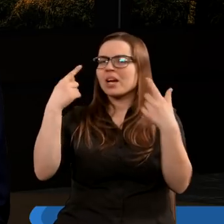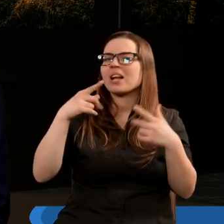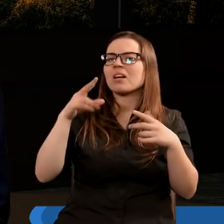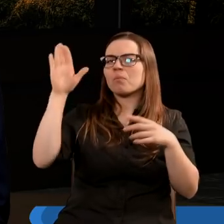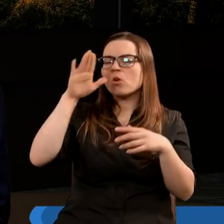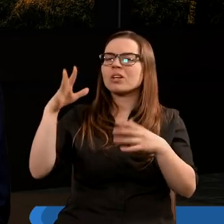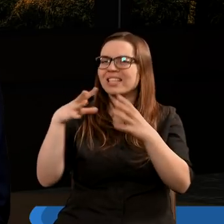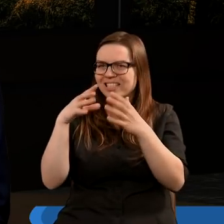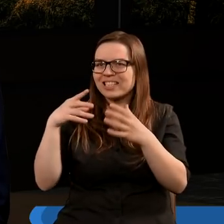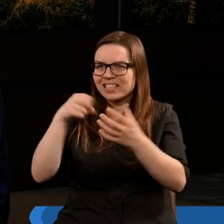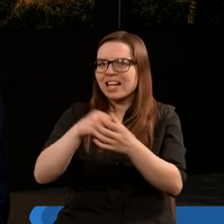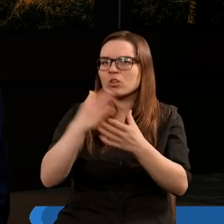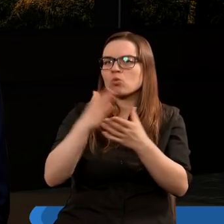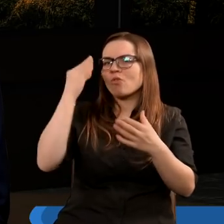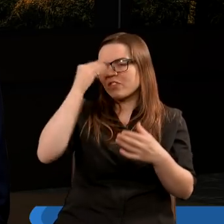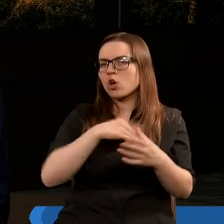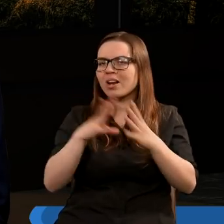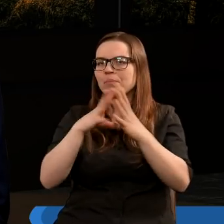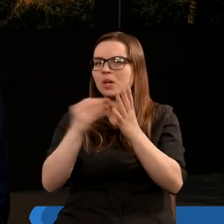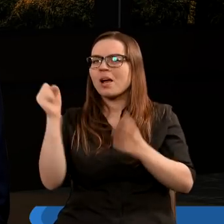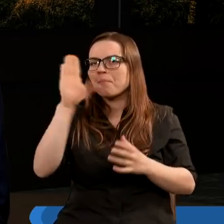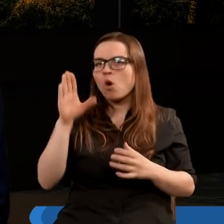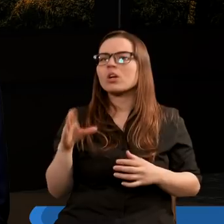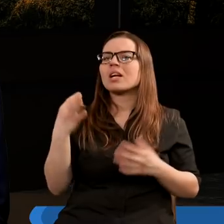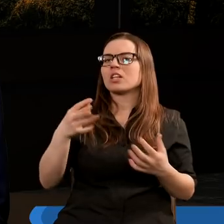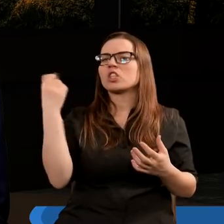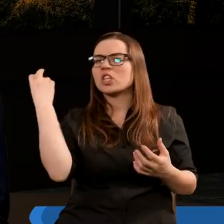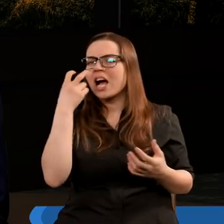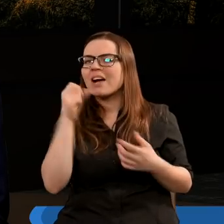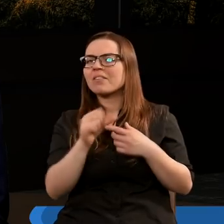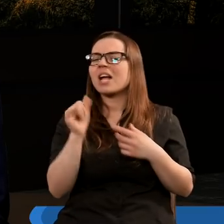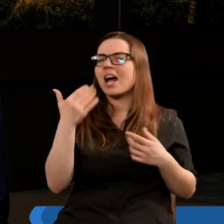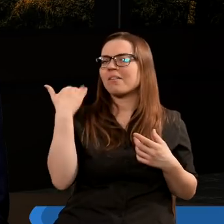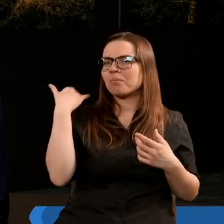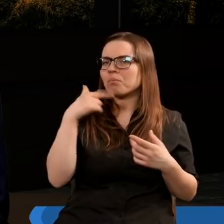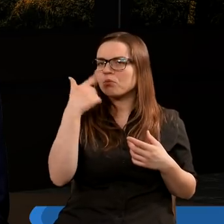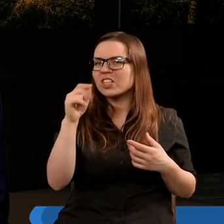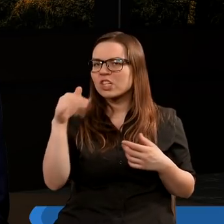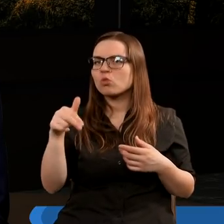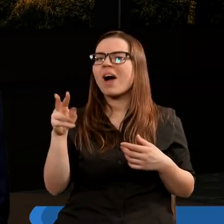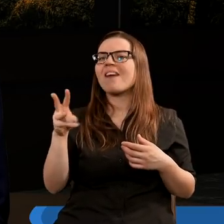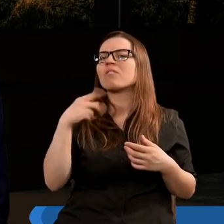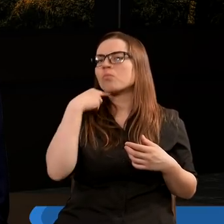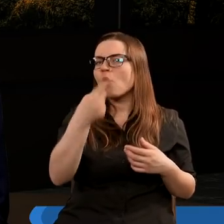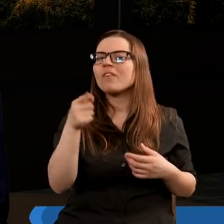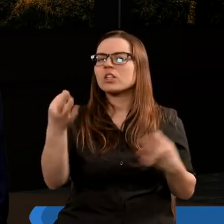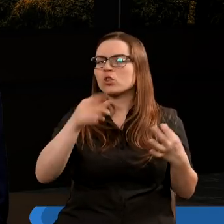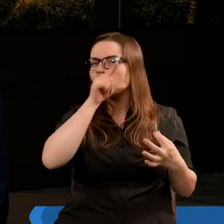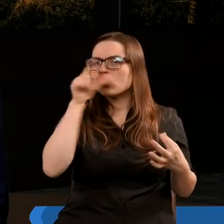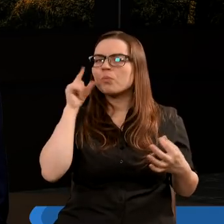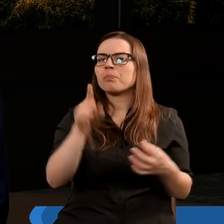bożymi zetknąłem się w szkole i to jest ciekawe, że tak jak tutaj z dziś upowiedział, dzisiaj ludzie